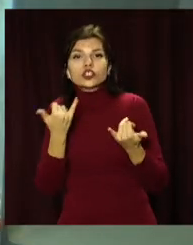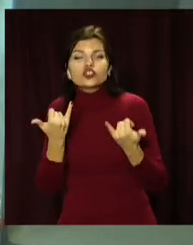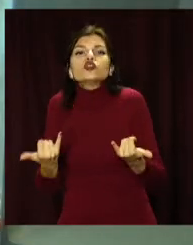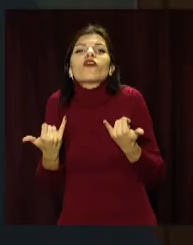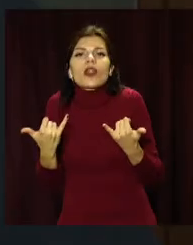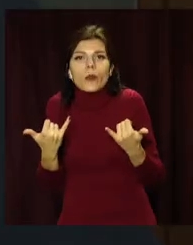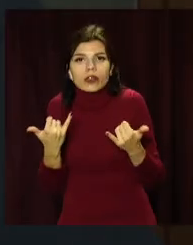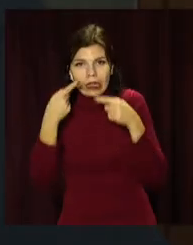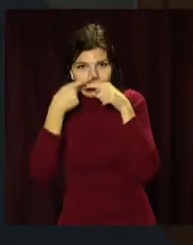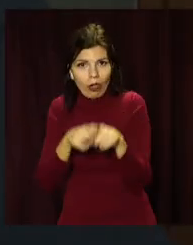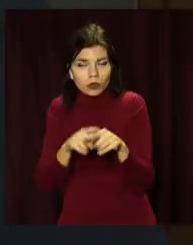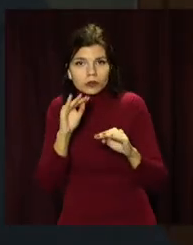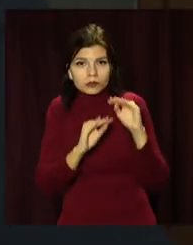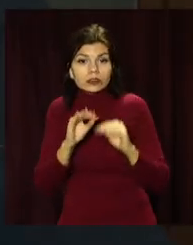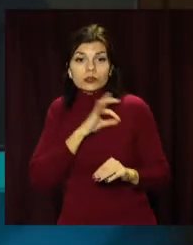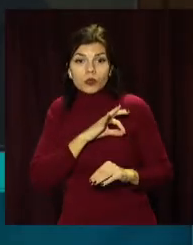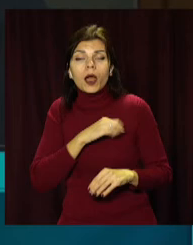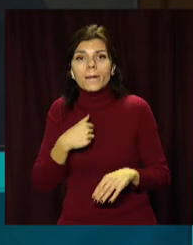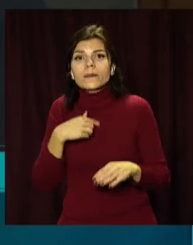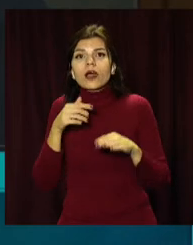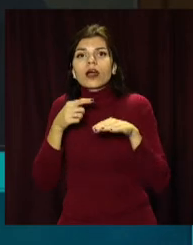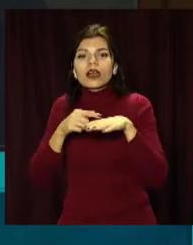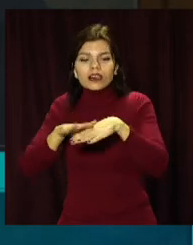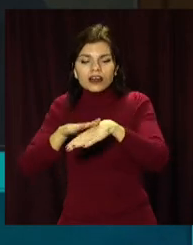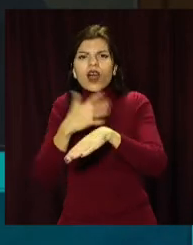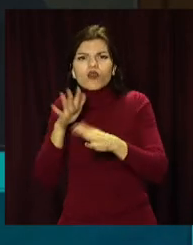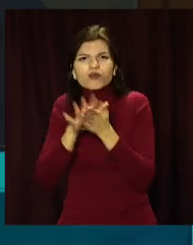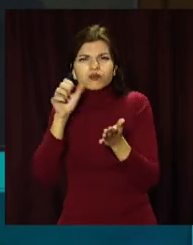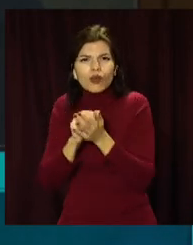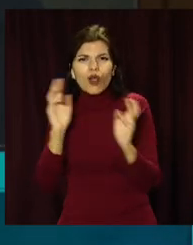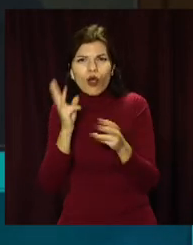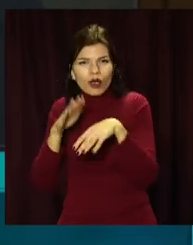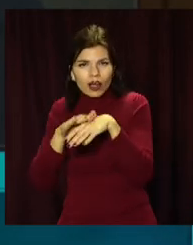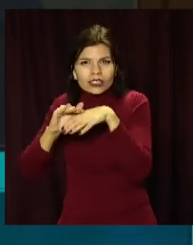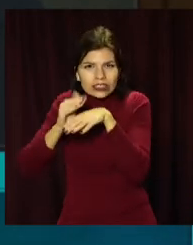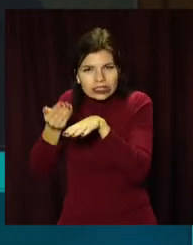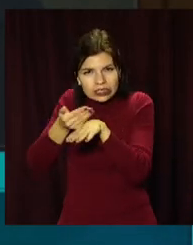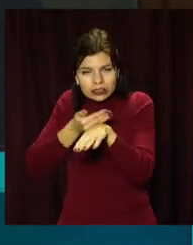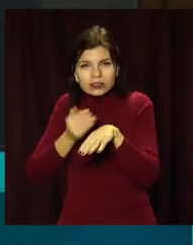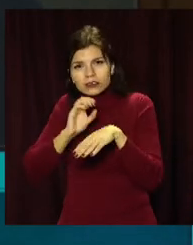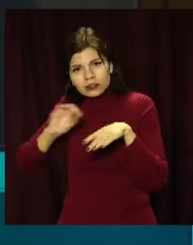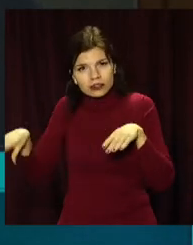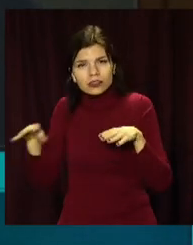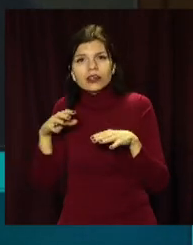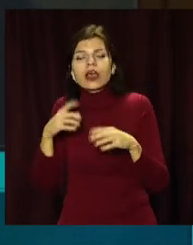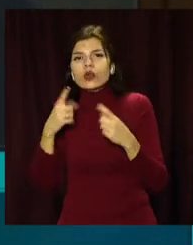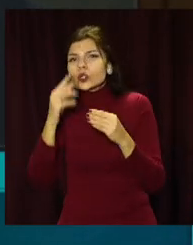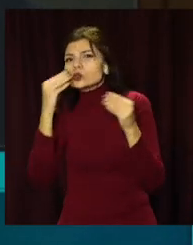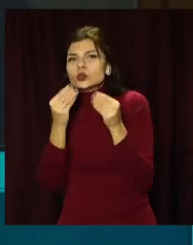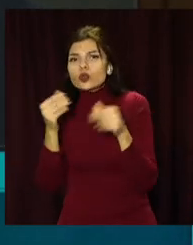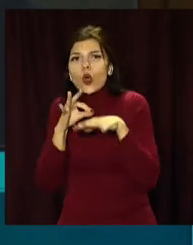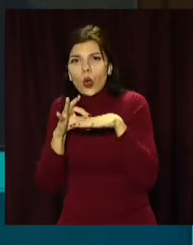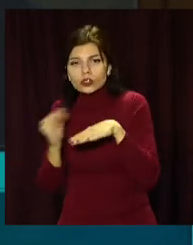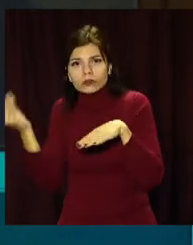технології. Ми видалили нежиттєздатні тканини, ми замістили спечену шкіру штучною і